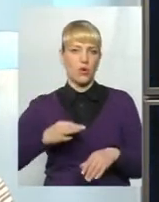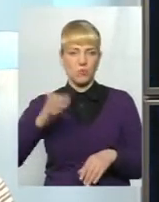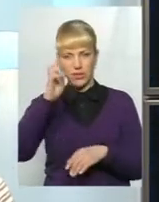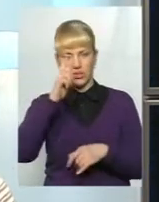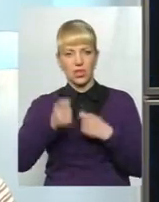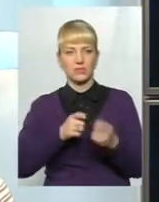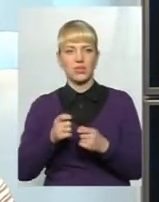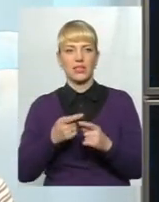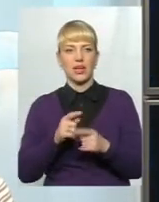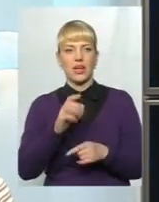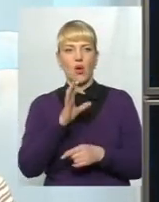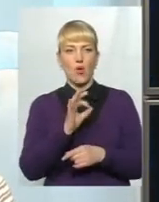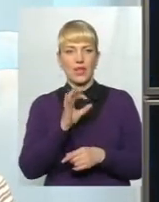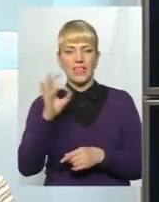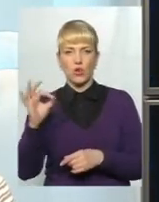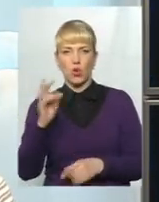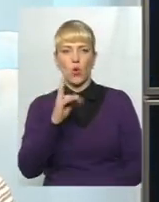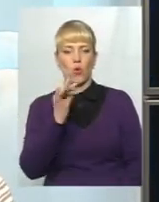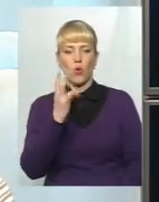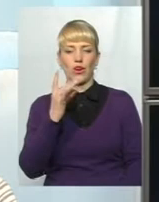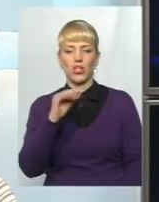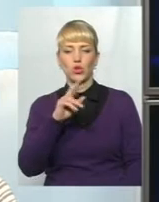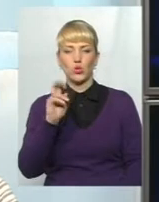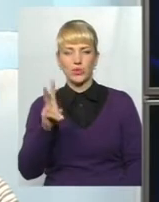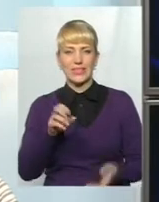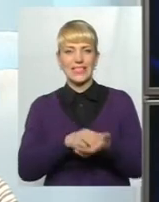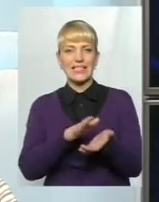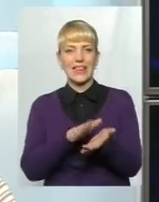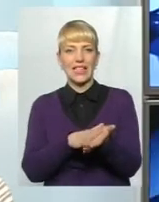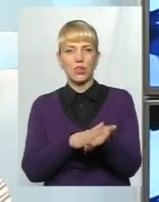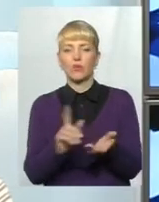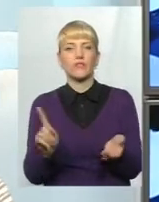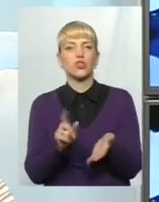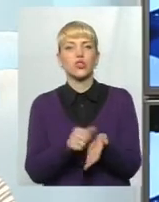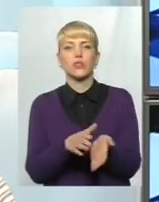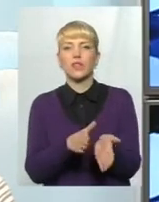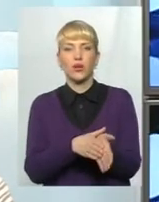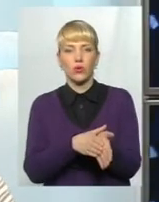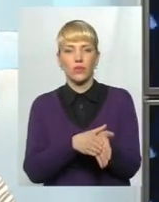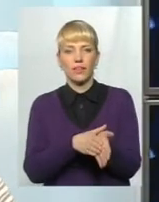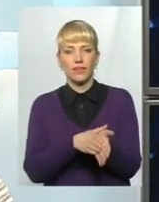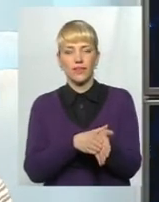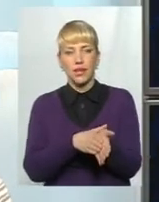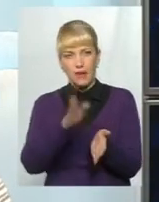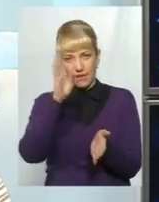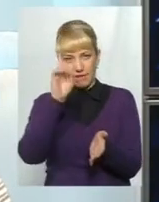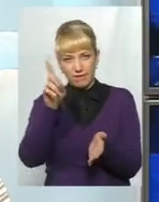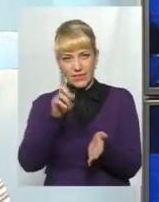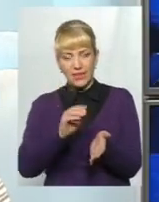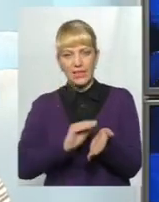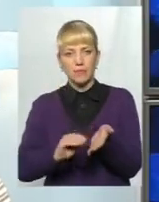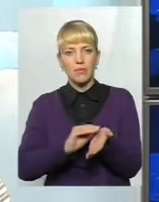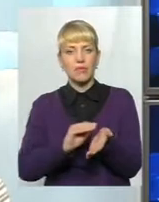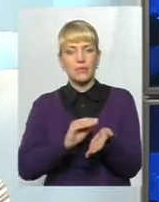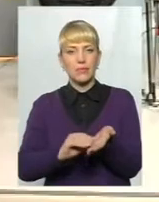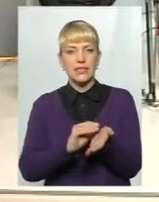Так, що Олександр Олександрович Корнічук задекларував, а задекларував він, саме готівки,